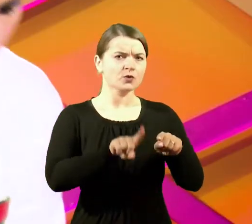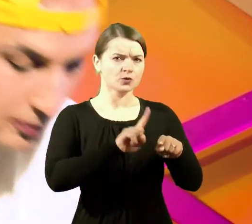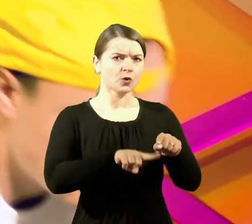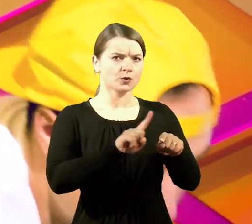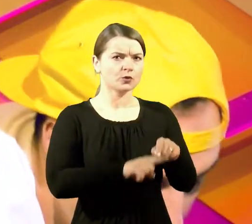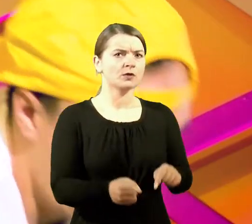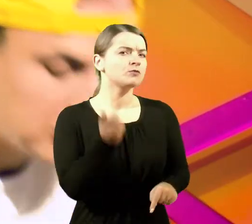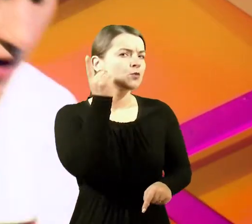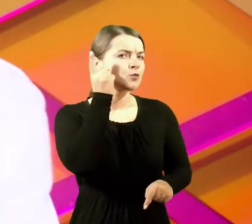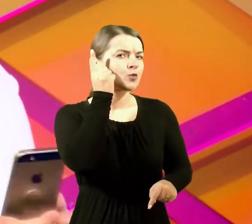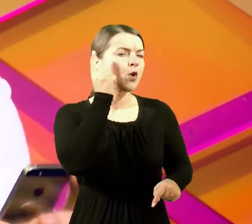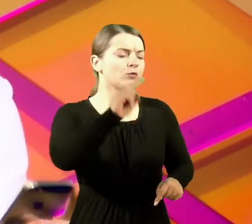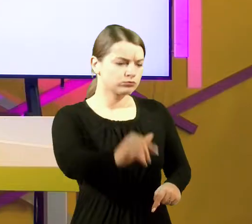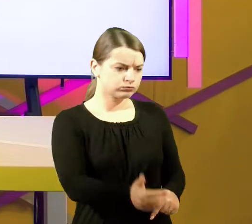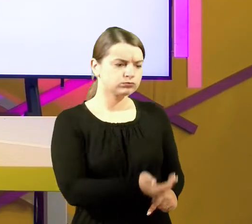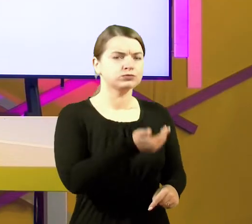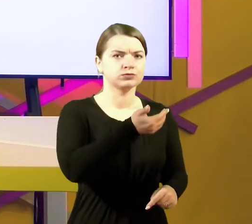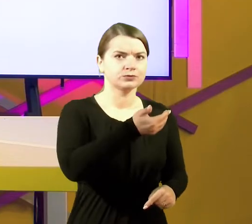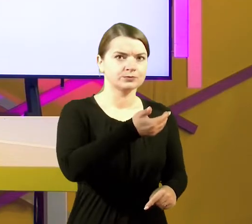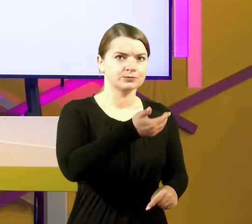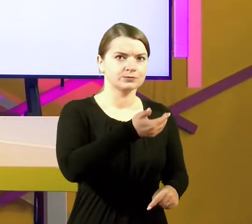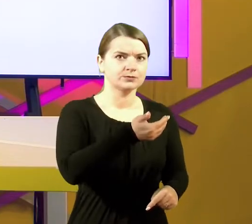Tuoj, pasimu telefoną.